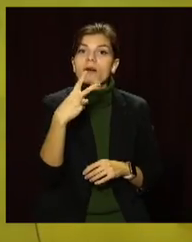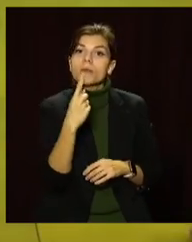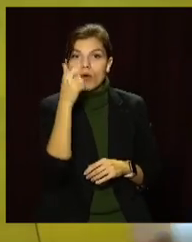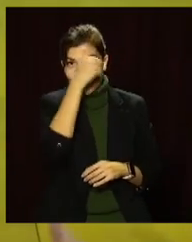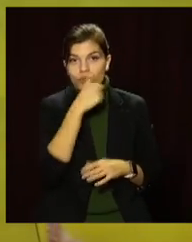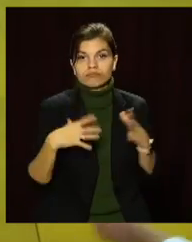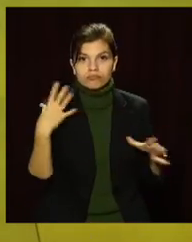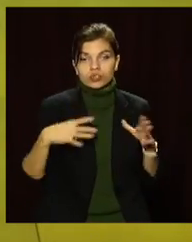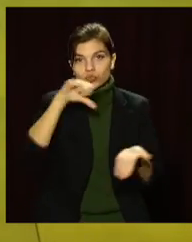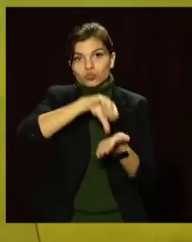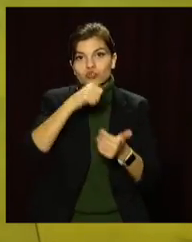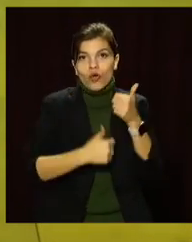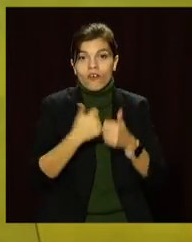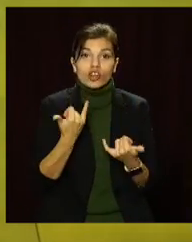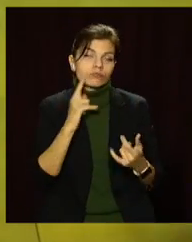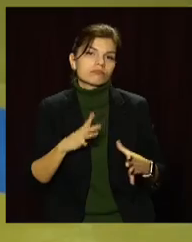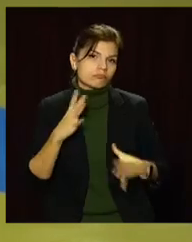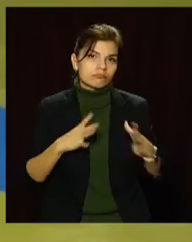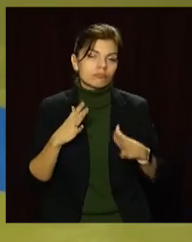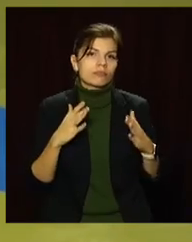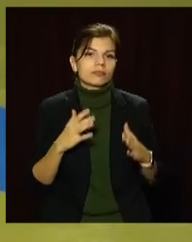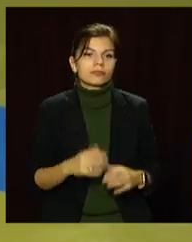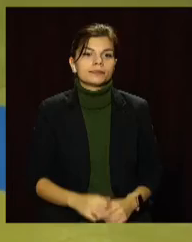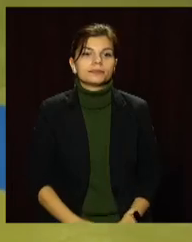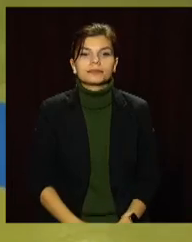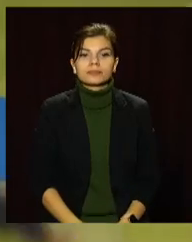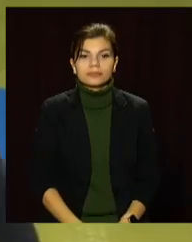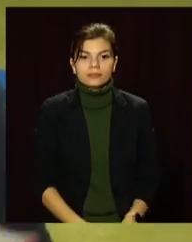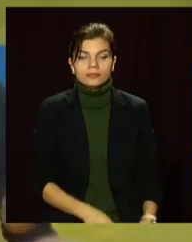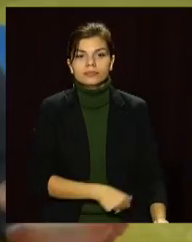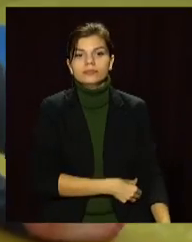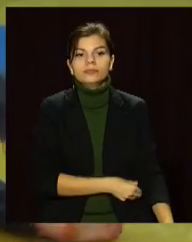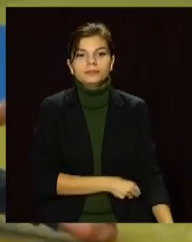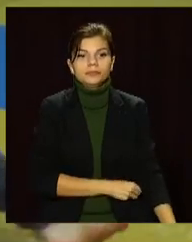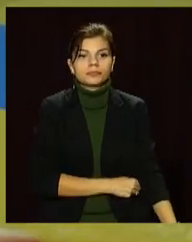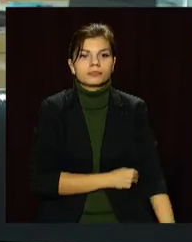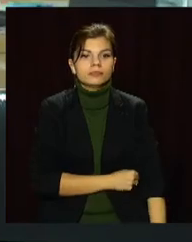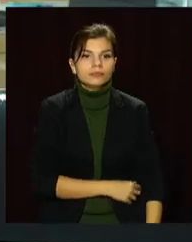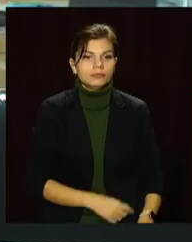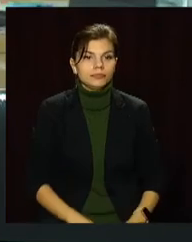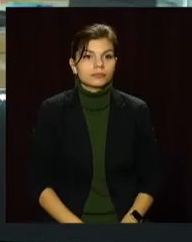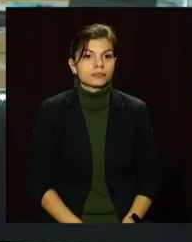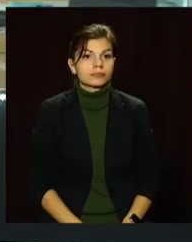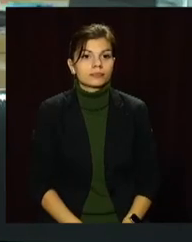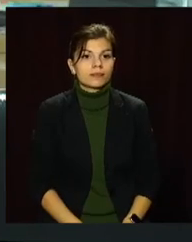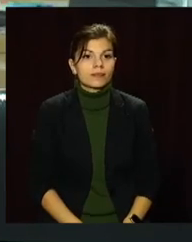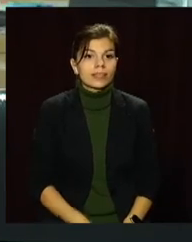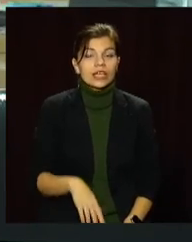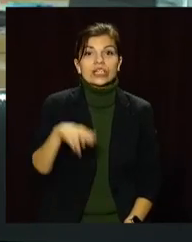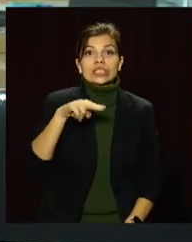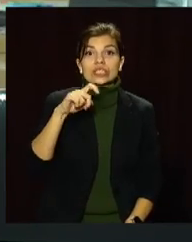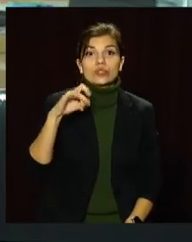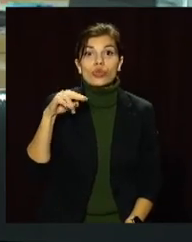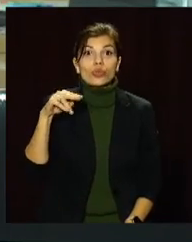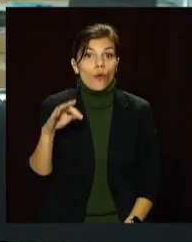році. В'ячеслав Куліш, Василь Самовар, ОПНЮЗ, телеканал «Відкритий». Дзюдоїсти із